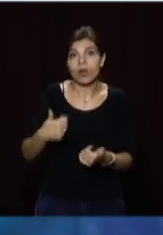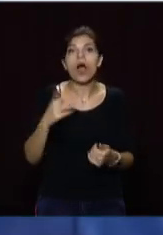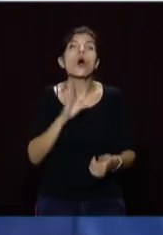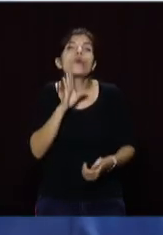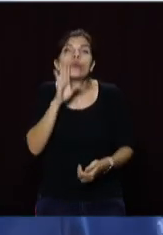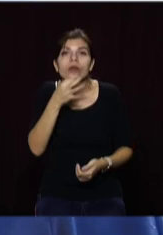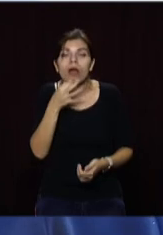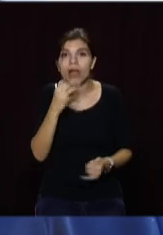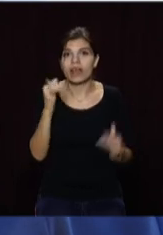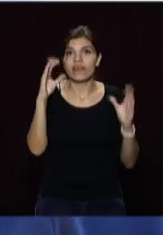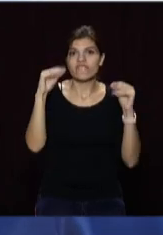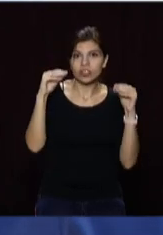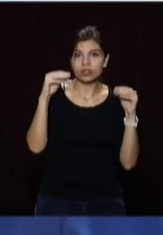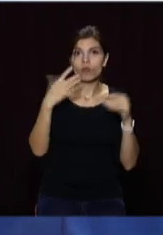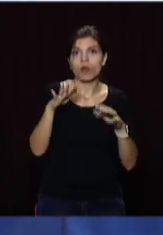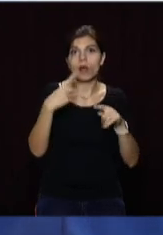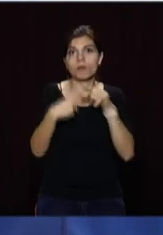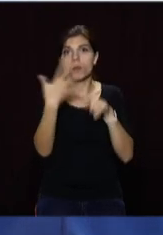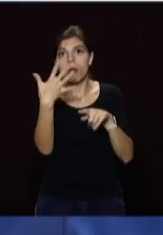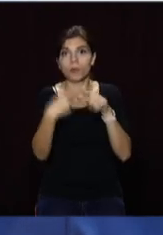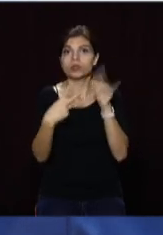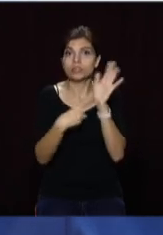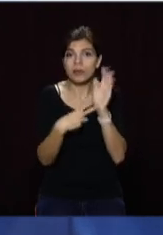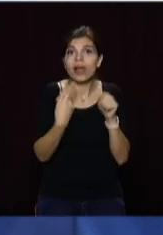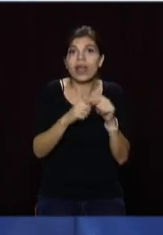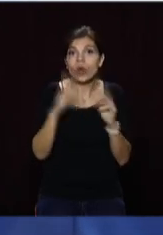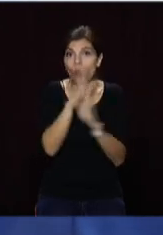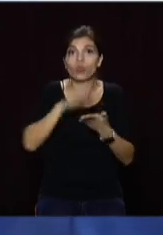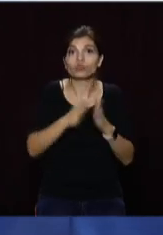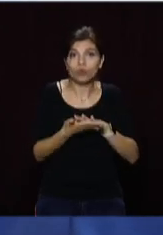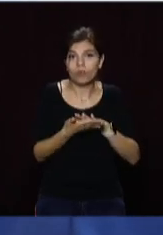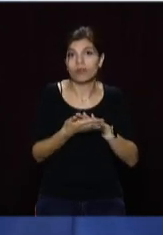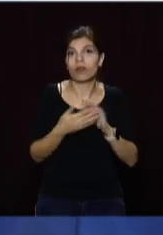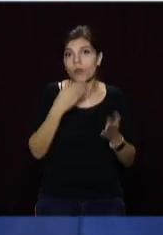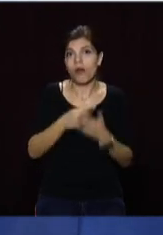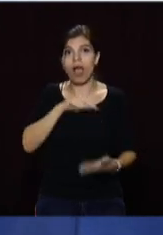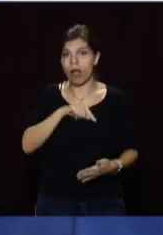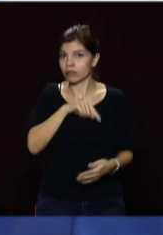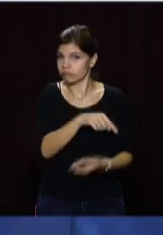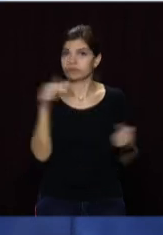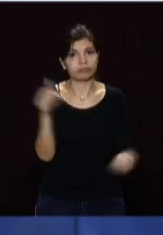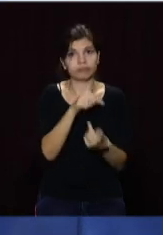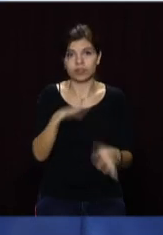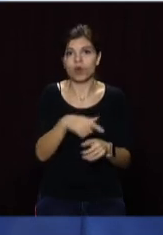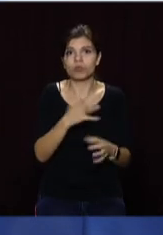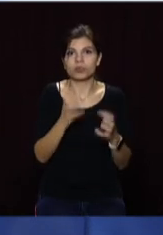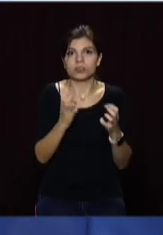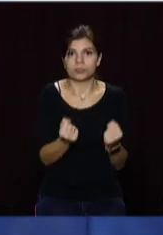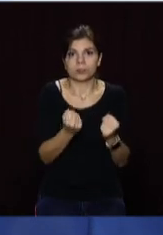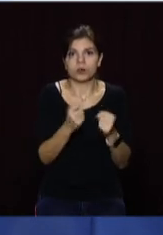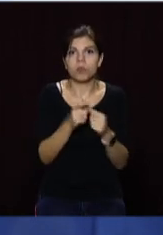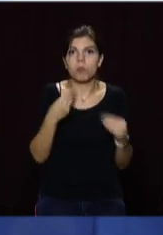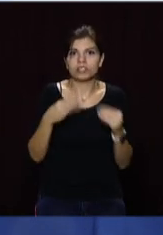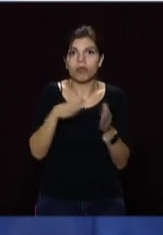Утром і ввечером у нас вже плюс 5, плюс 7. В цих погодних умовах, по своїм характеристикам, вона більш жорстка.